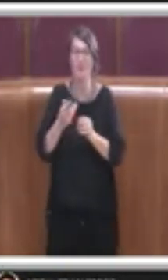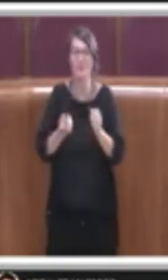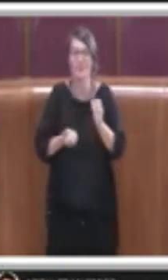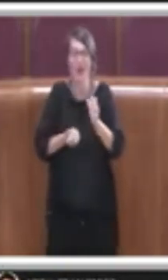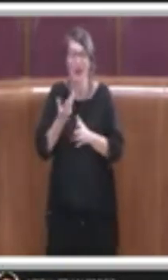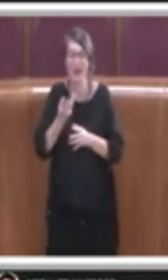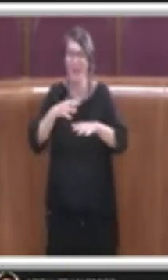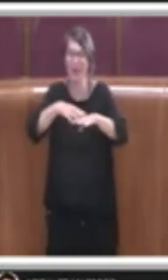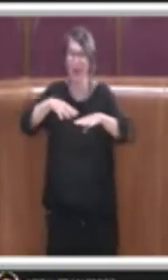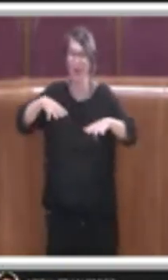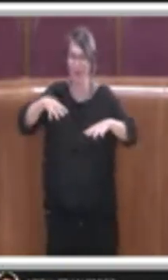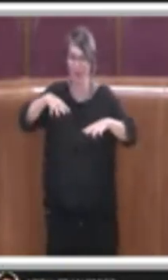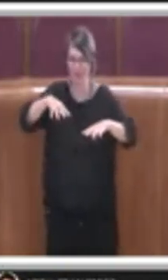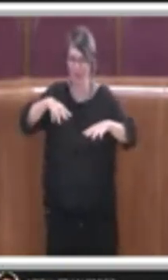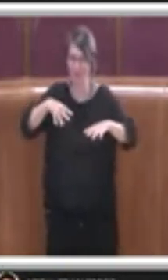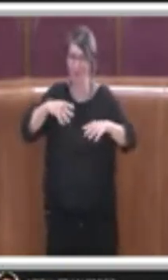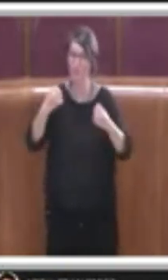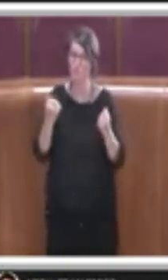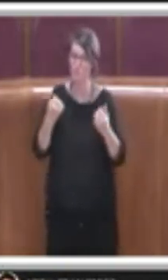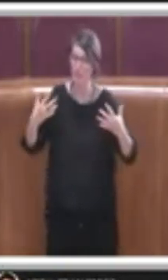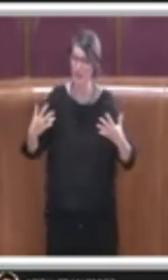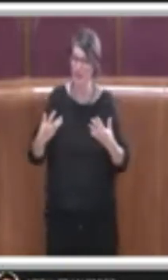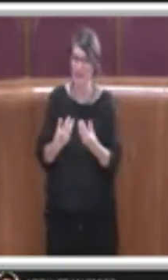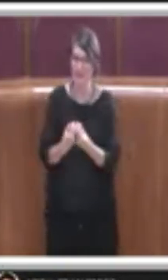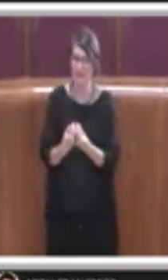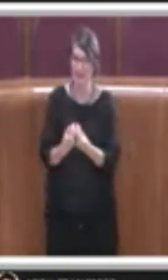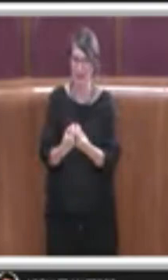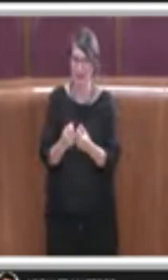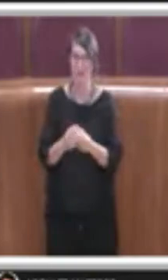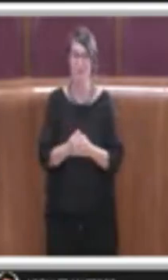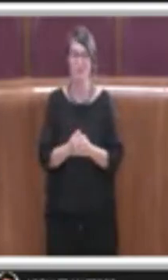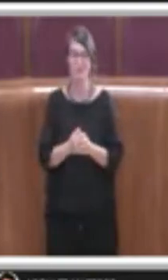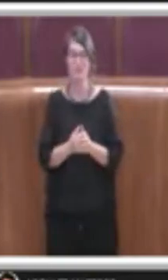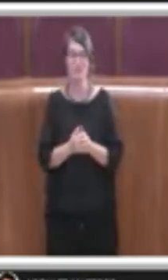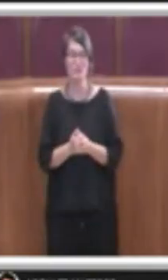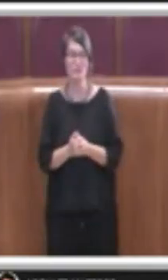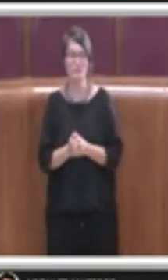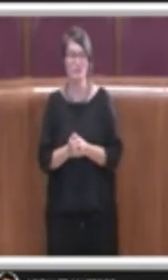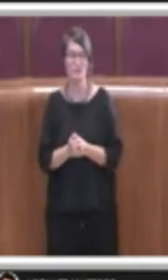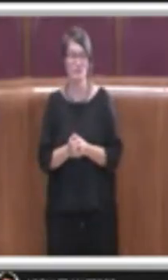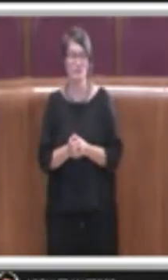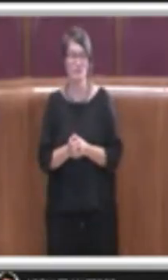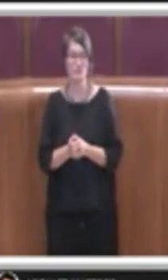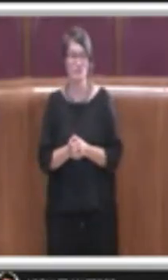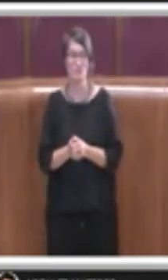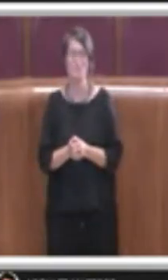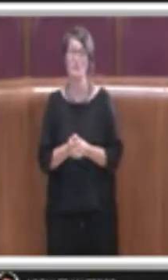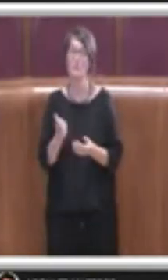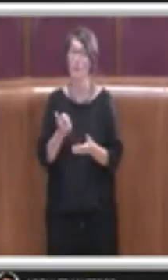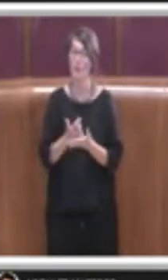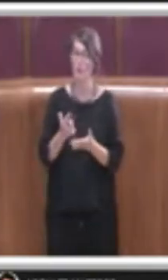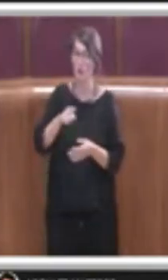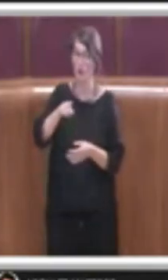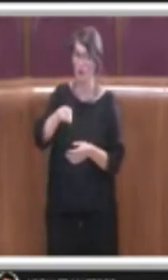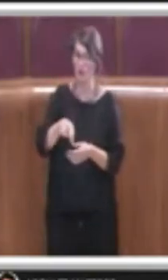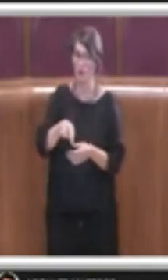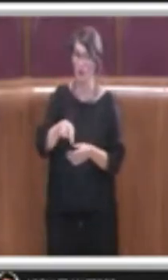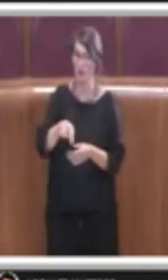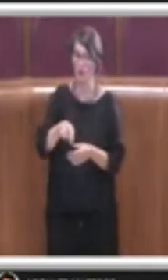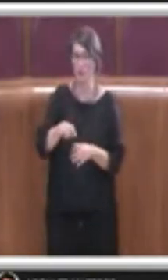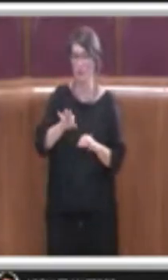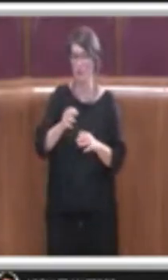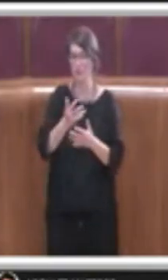persone che sono inserite appunto in queste nuove residenzialità. Inoltre si è ritenuto importante, proprio per